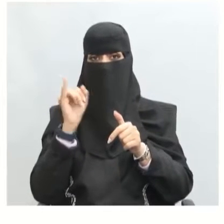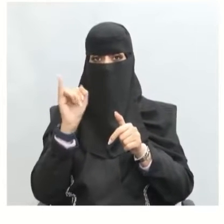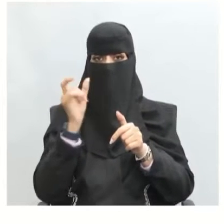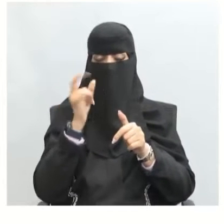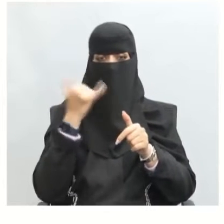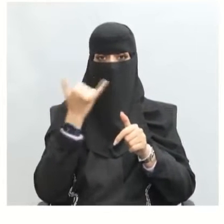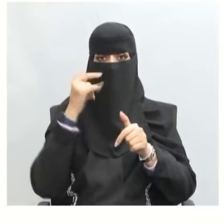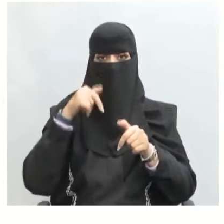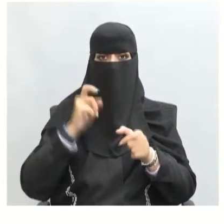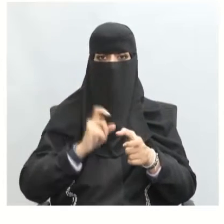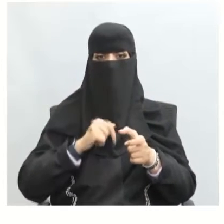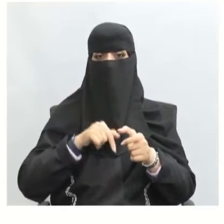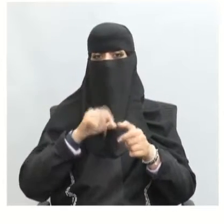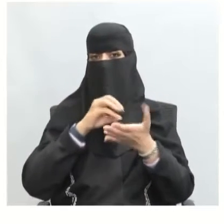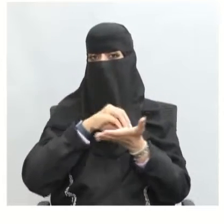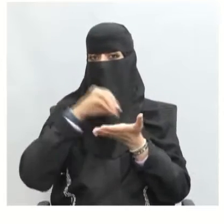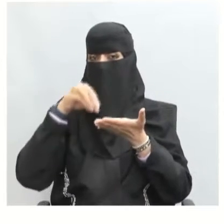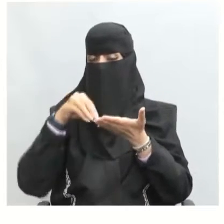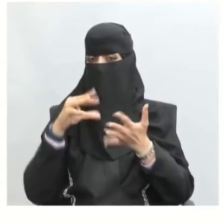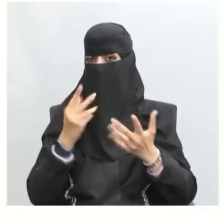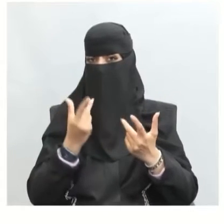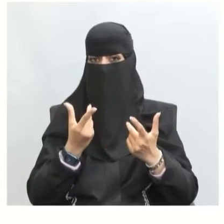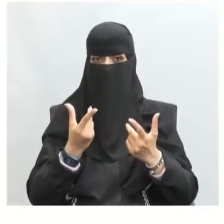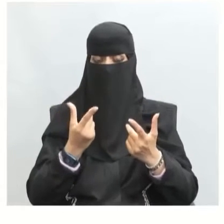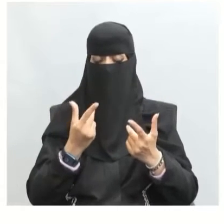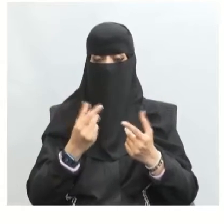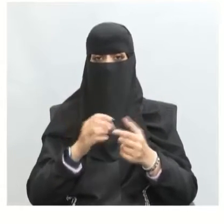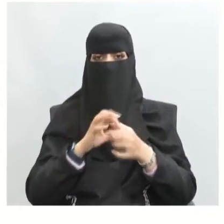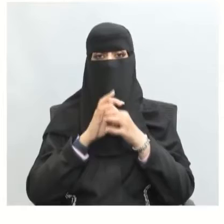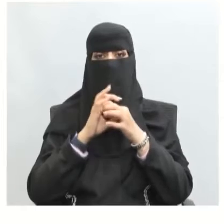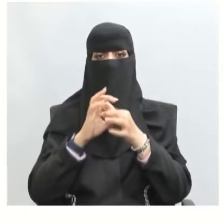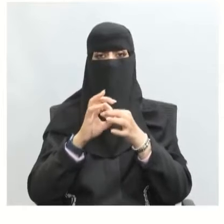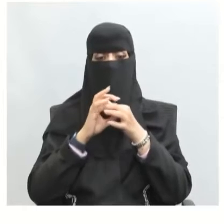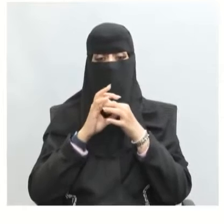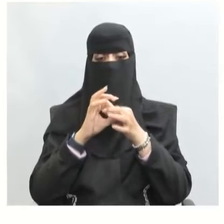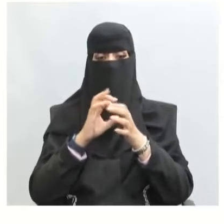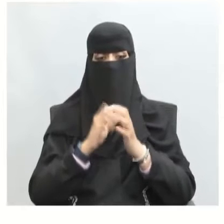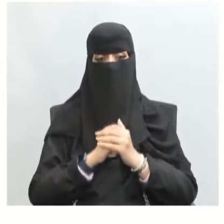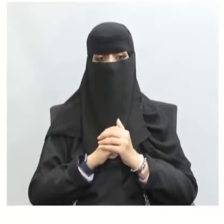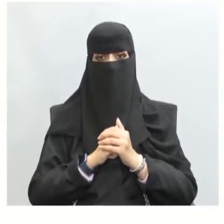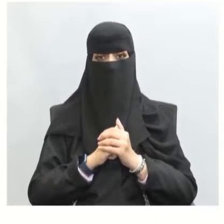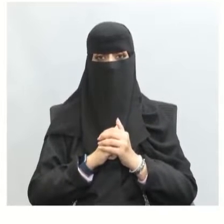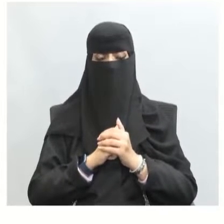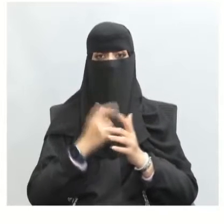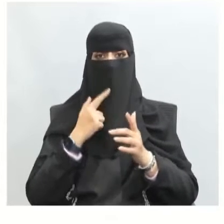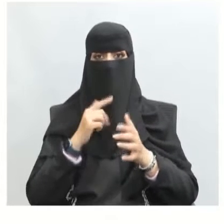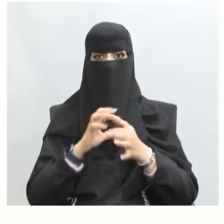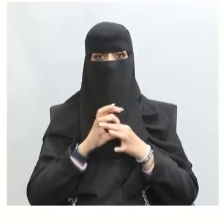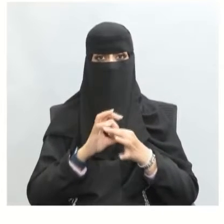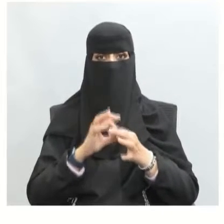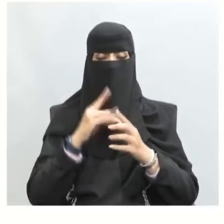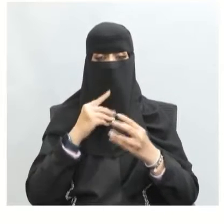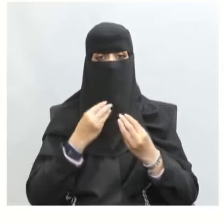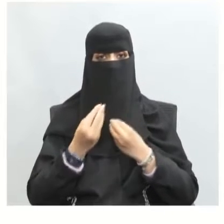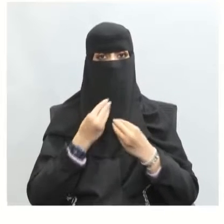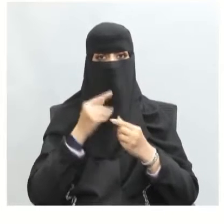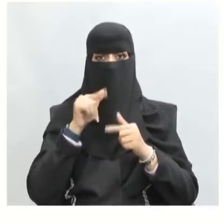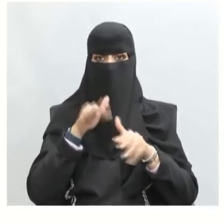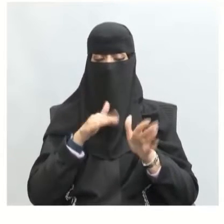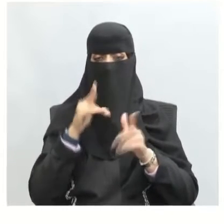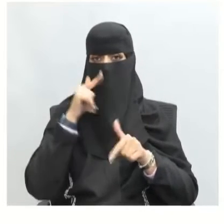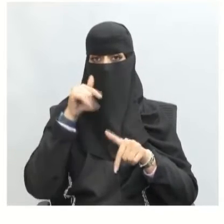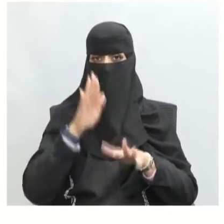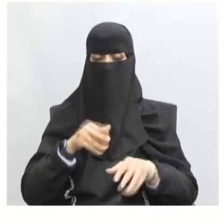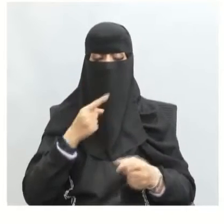وسائل ماذا؟ أحسنتم هو من أهم وسائل الاتصال الفعالة إذن